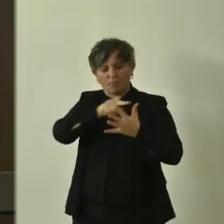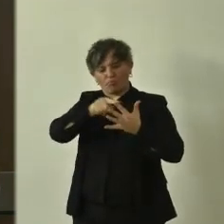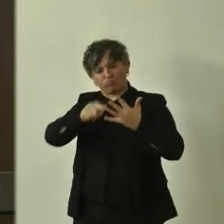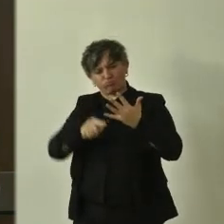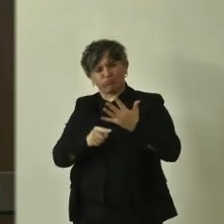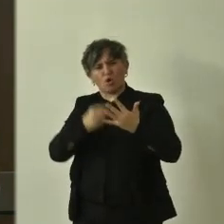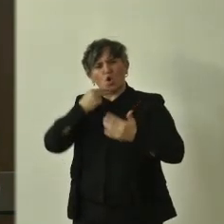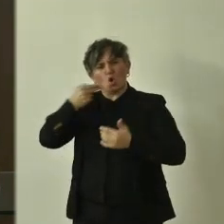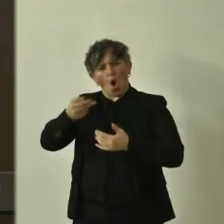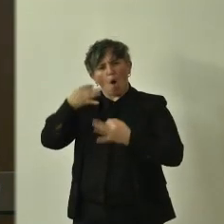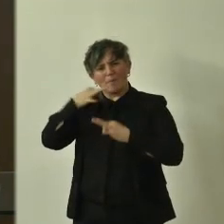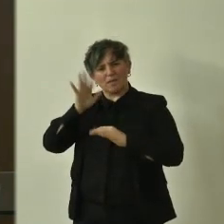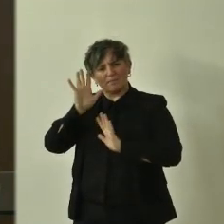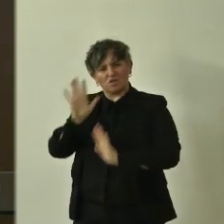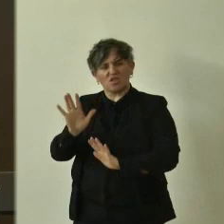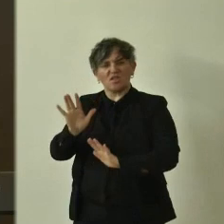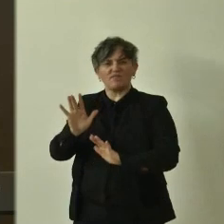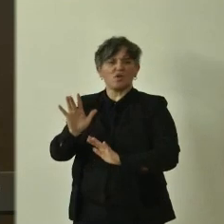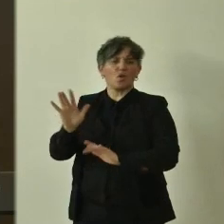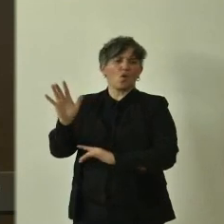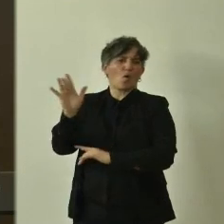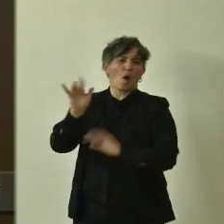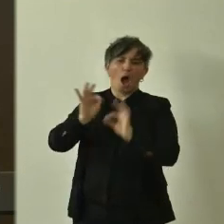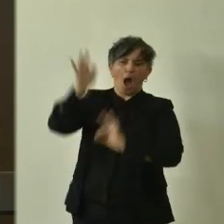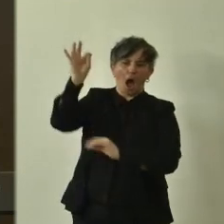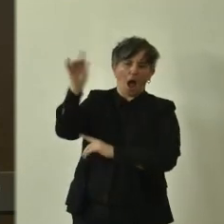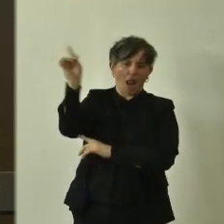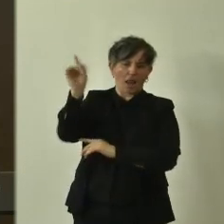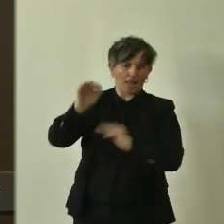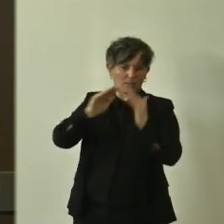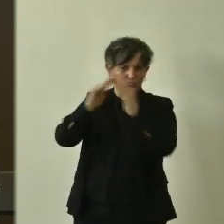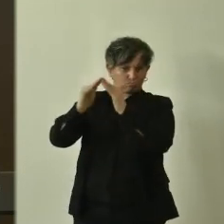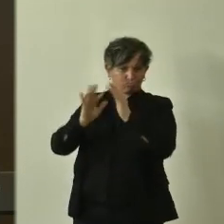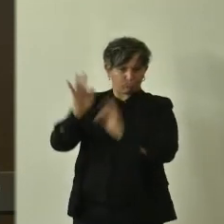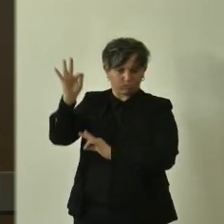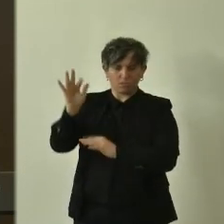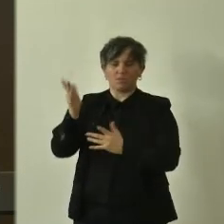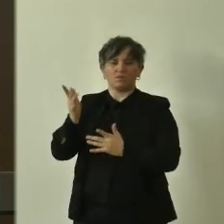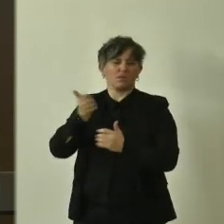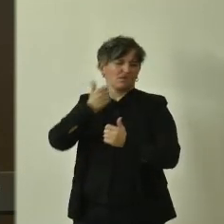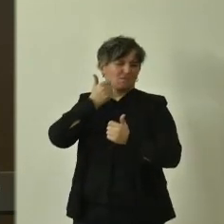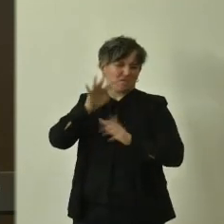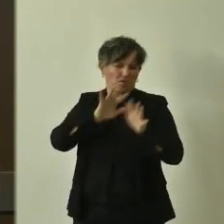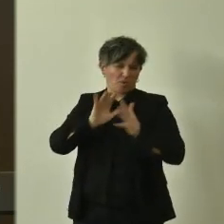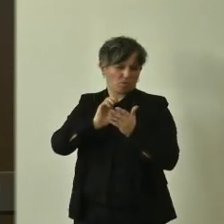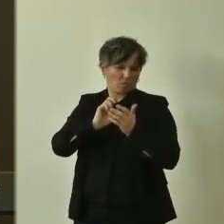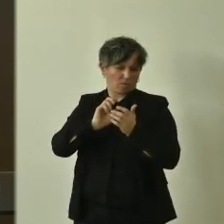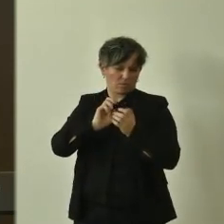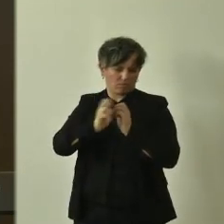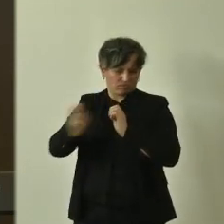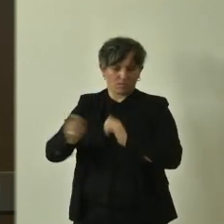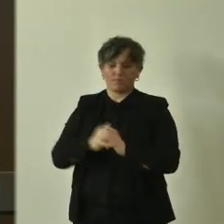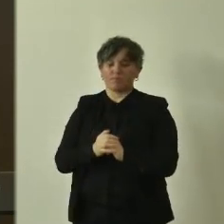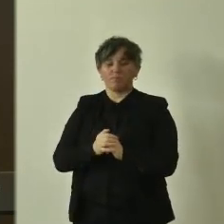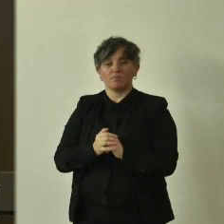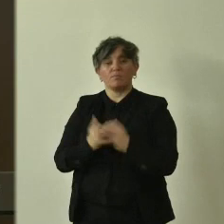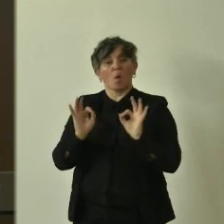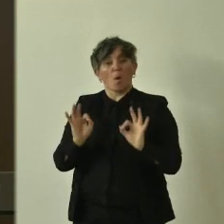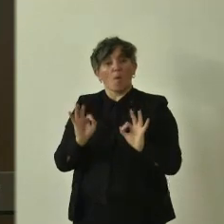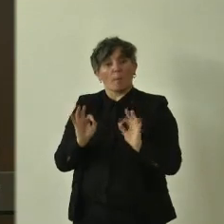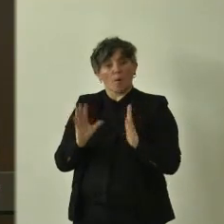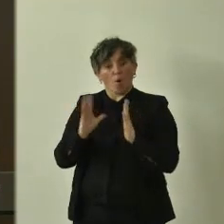nome specifico, la quota. Per l'Emilia Romagna, con l'Emilia Romagna